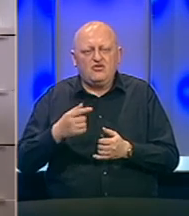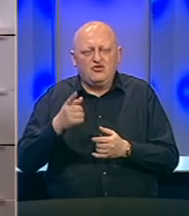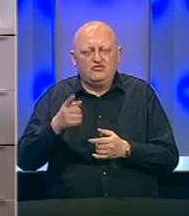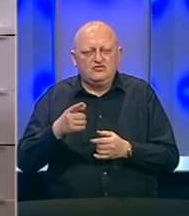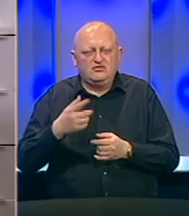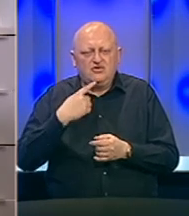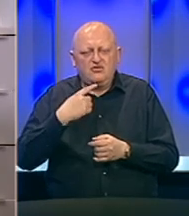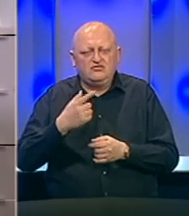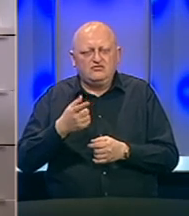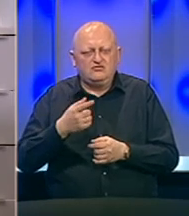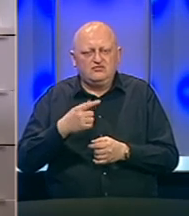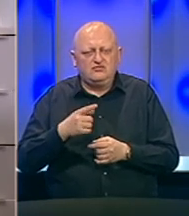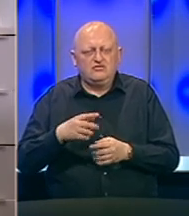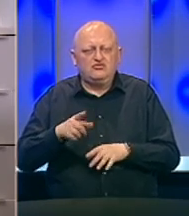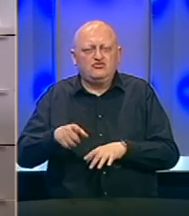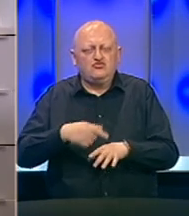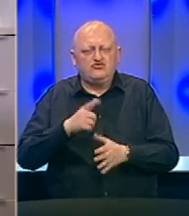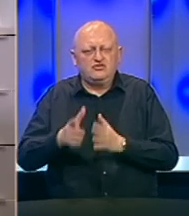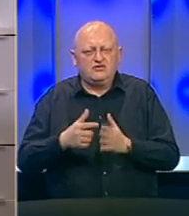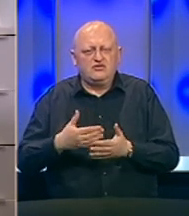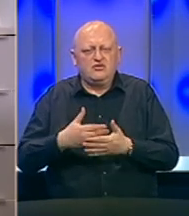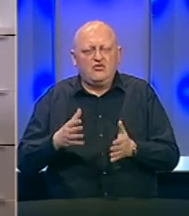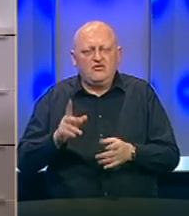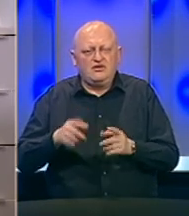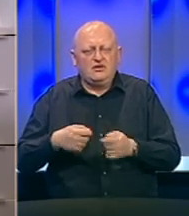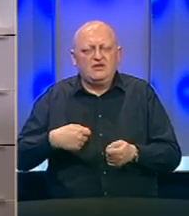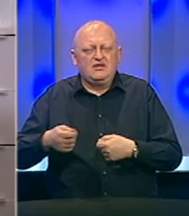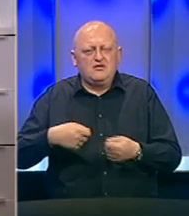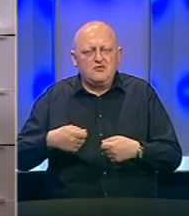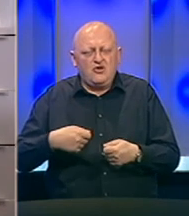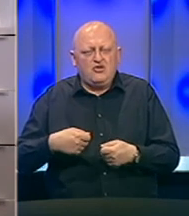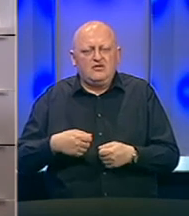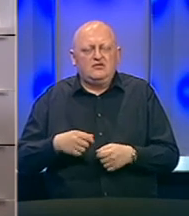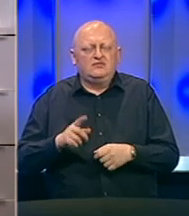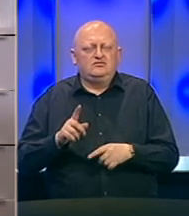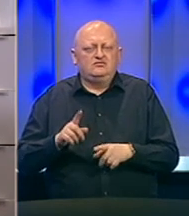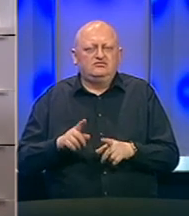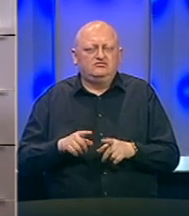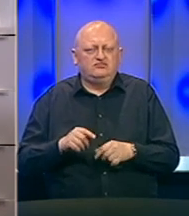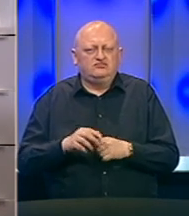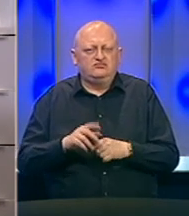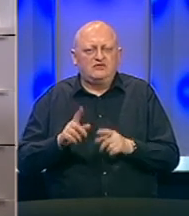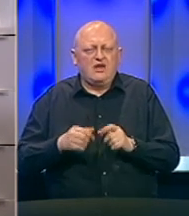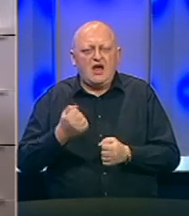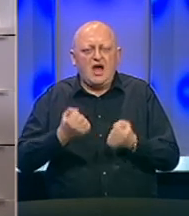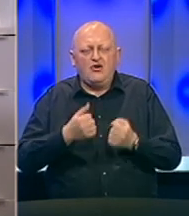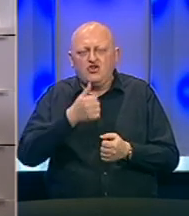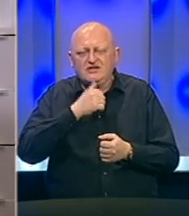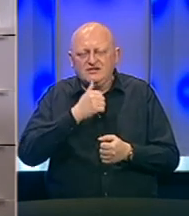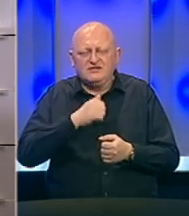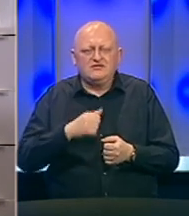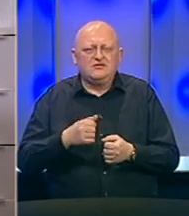koje su trajile malo duže vreme. Otvaraju su neki dučani, onda neki autoservisi,